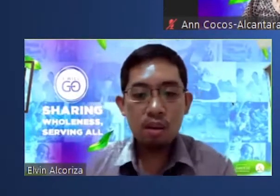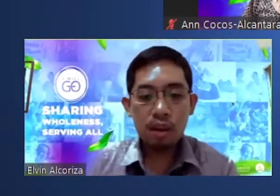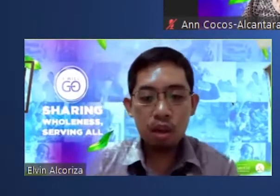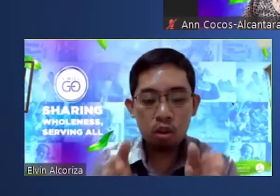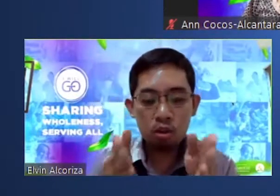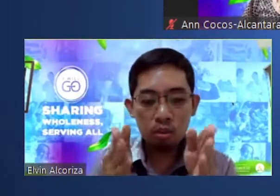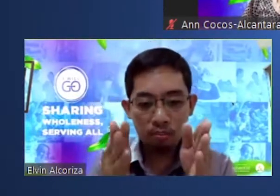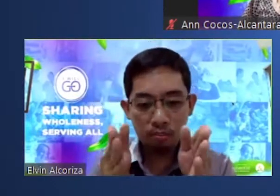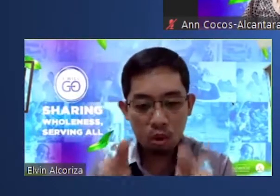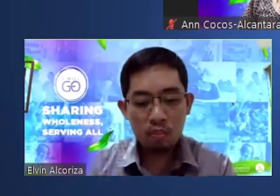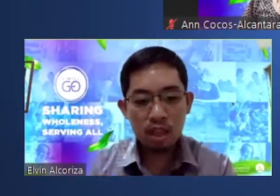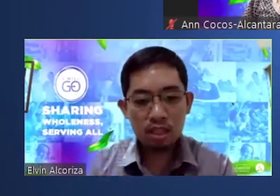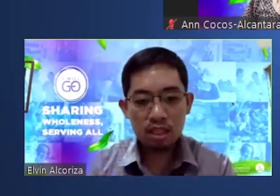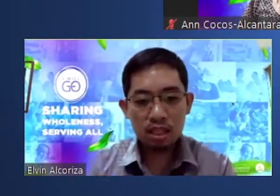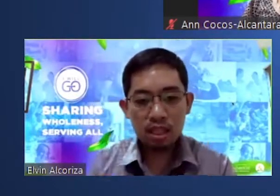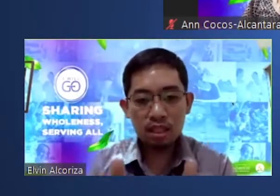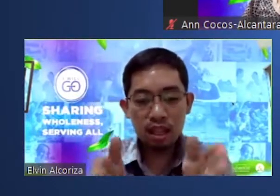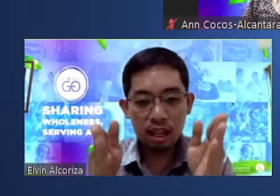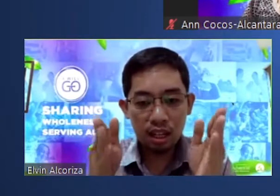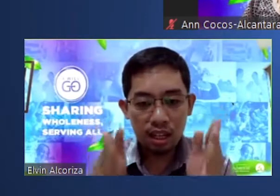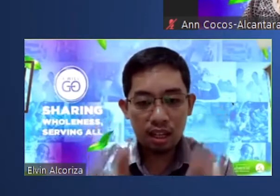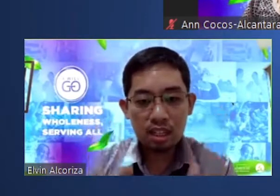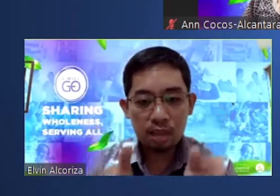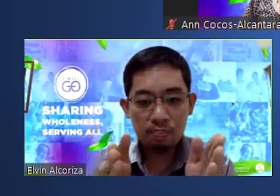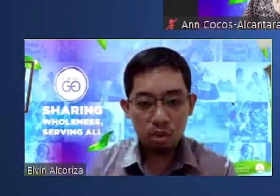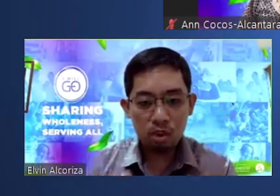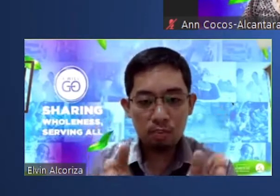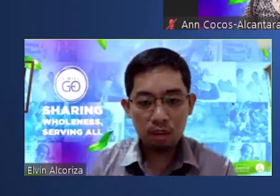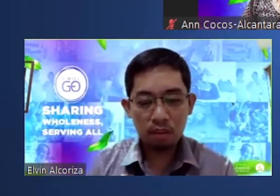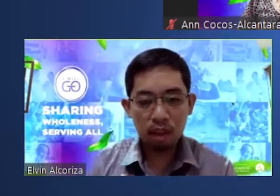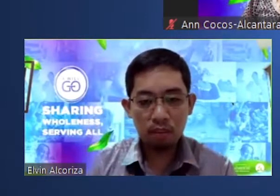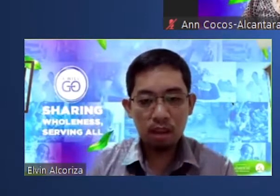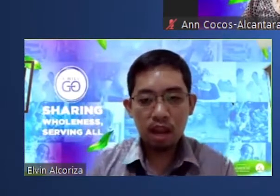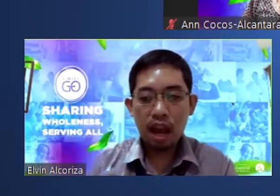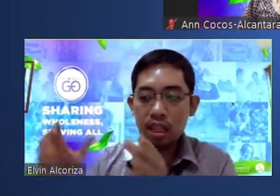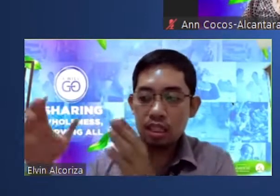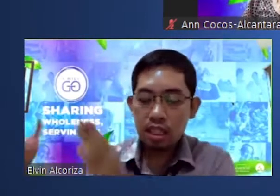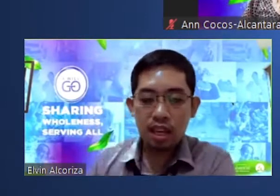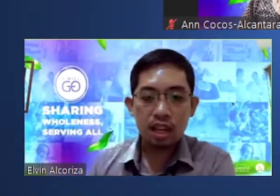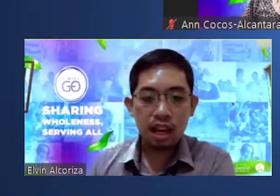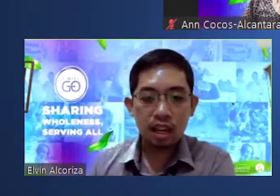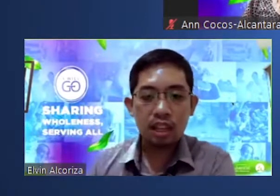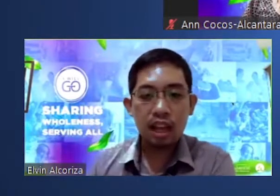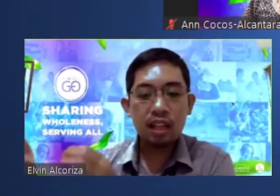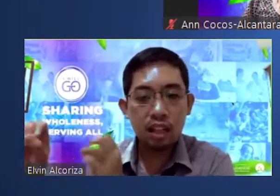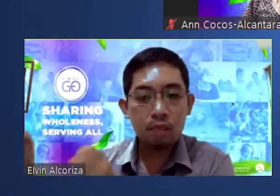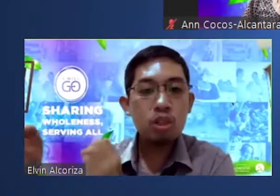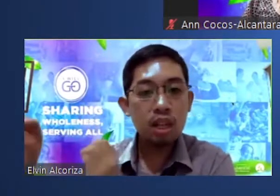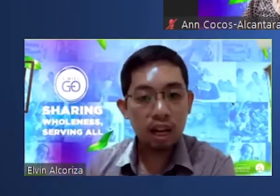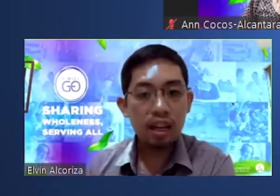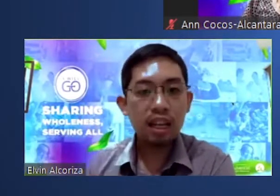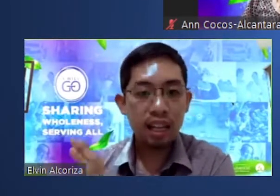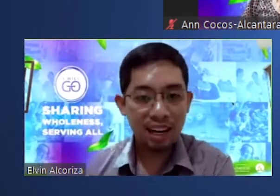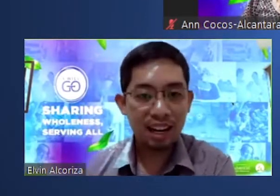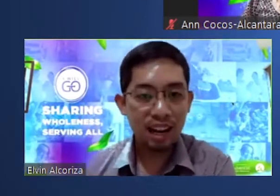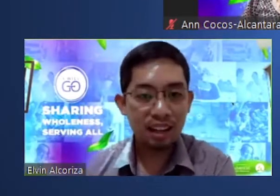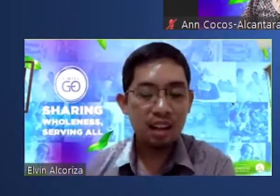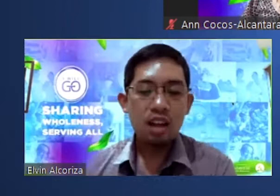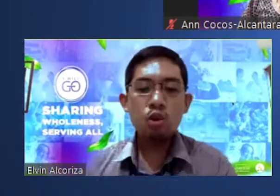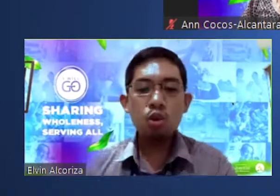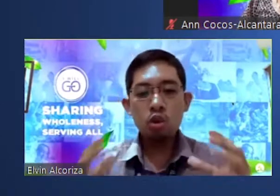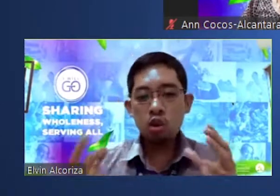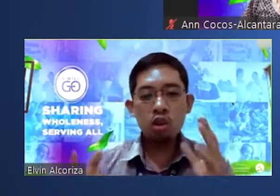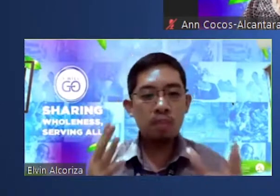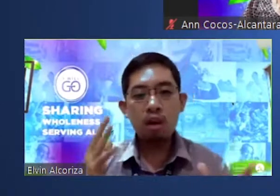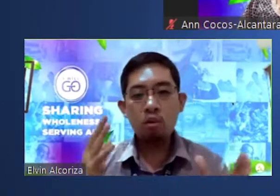mo pero yung moments na iniisip mo yung problem ay nasasayang dahil hindi mo sila inaalagaan